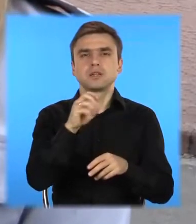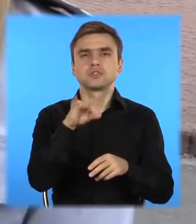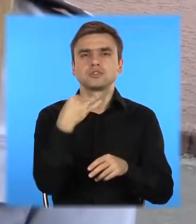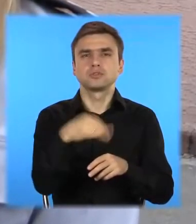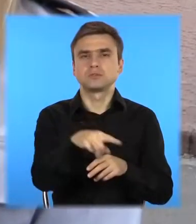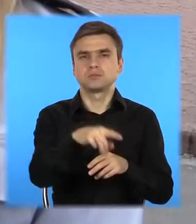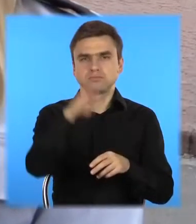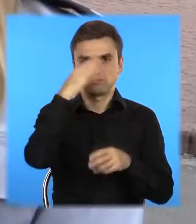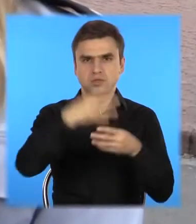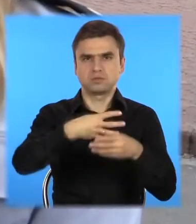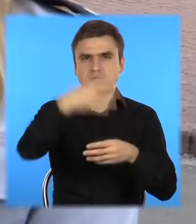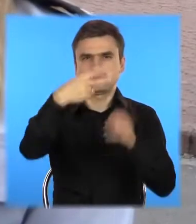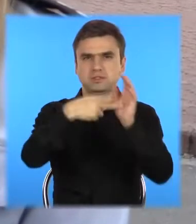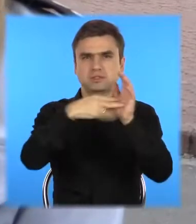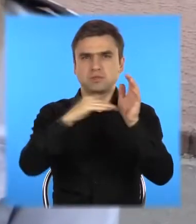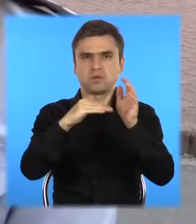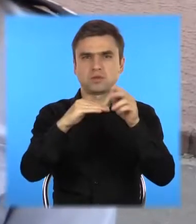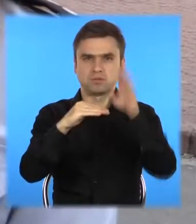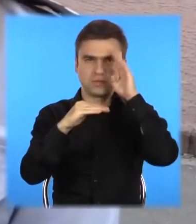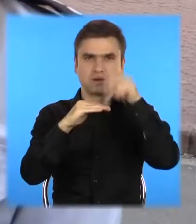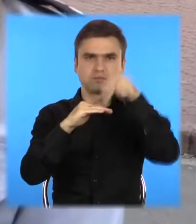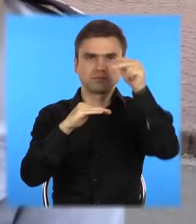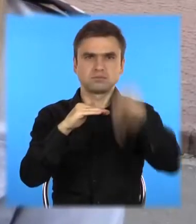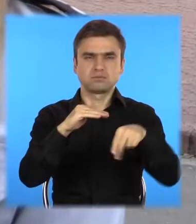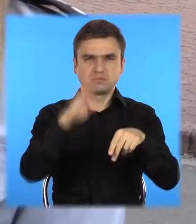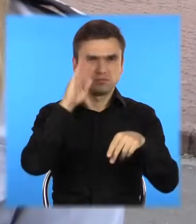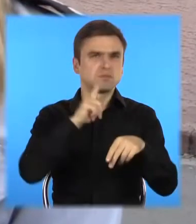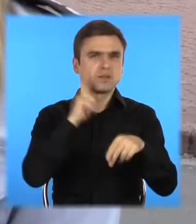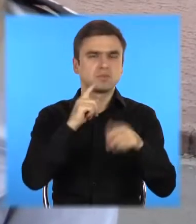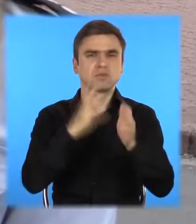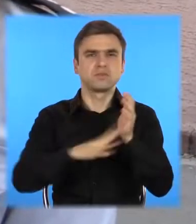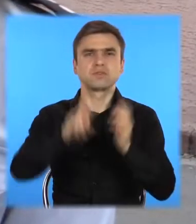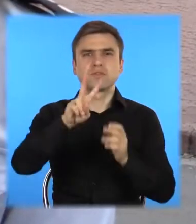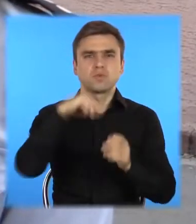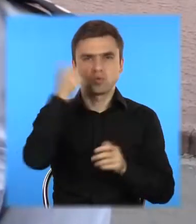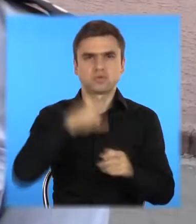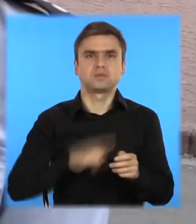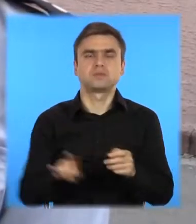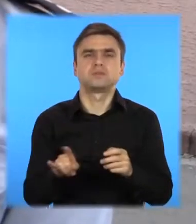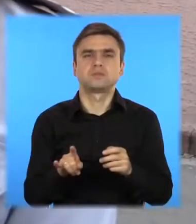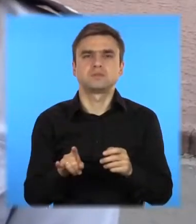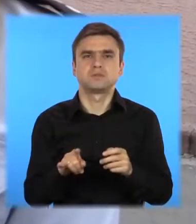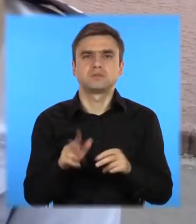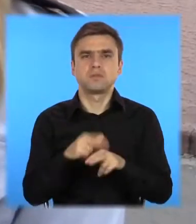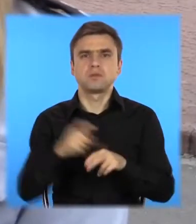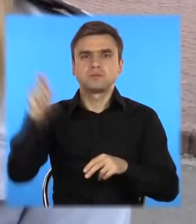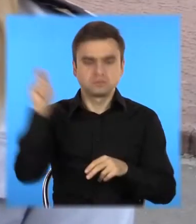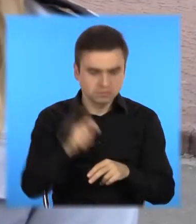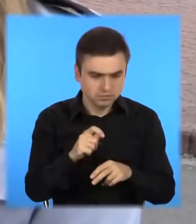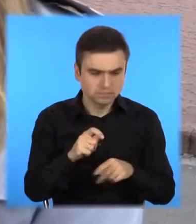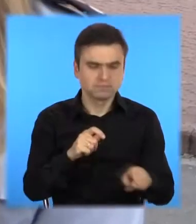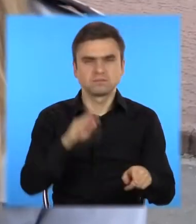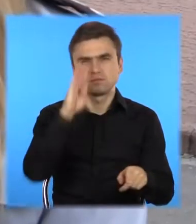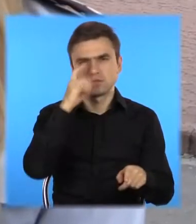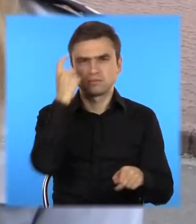хлопець 92-го року народження. Виїзд на місце події було встановлено, що хлопець знаходився в стані алкогольного сп'яніння та психічного